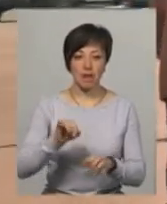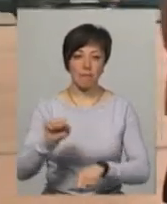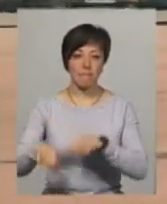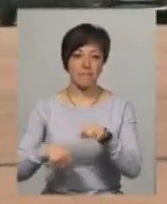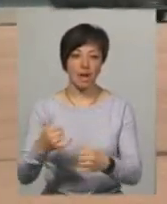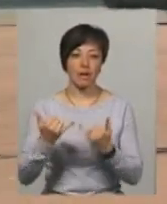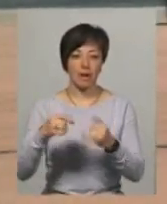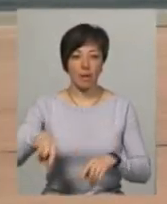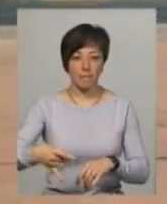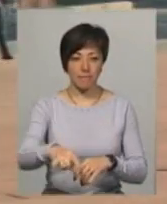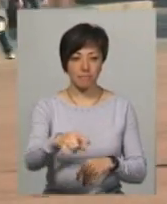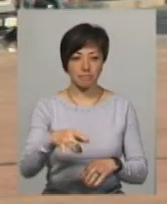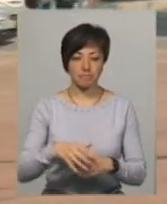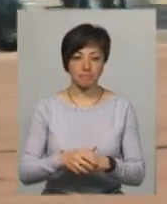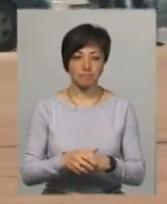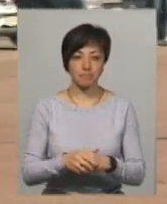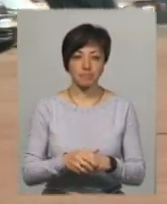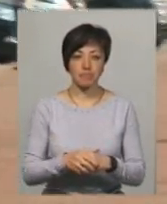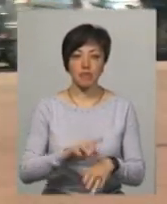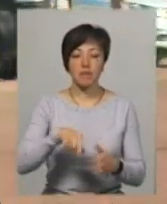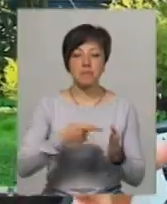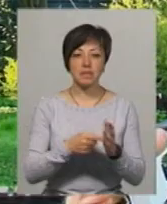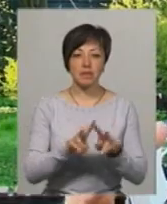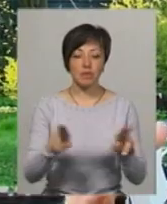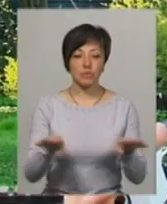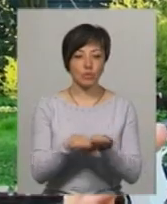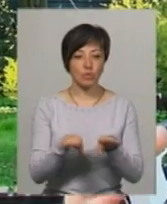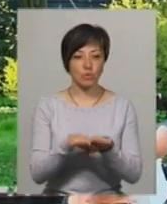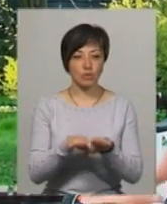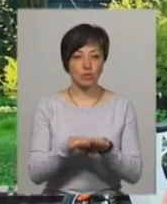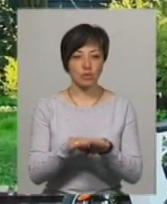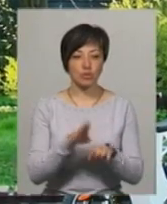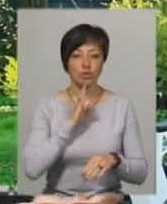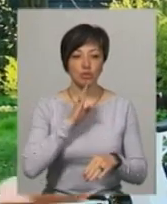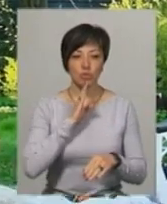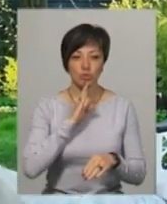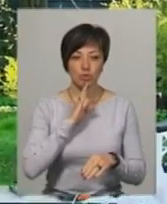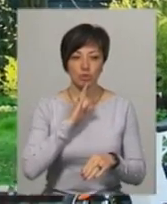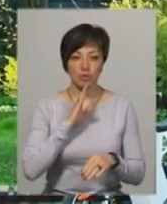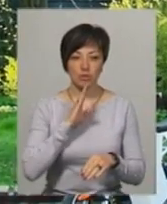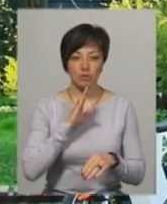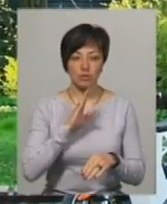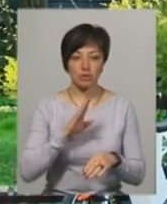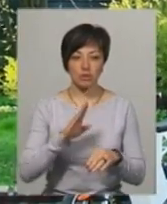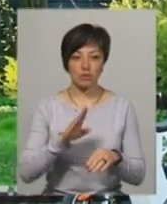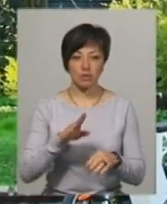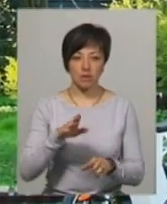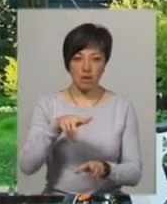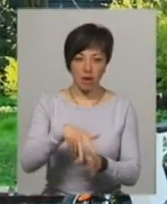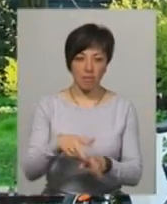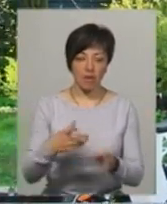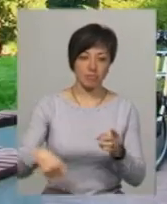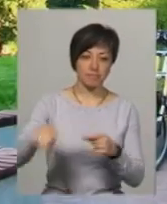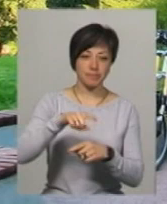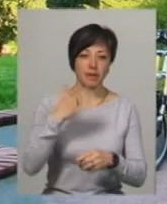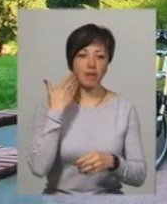Те, що для міста буде, рама буде схожа, як в жіночих рамах, така, щоб можна було легко закинути